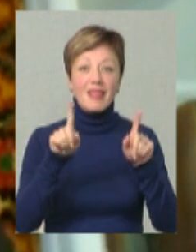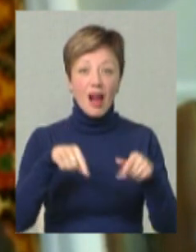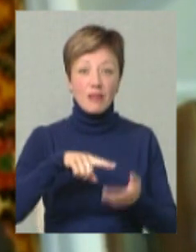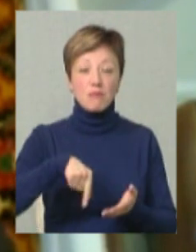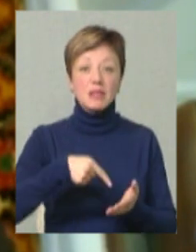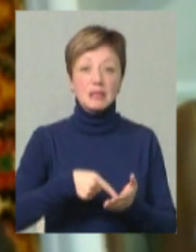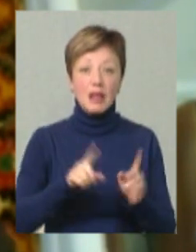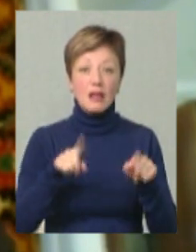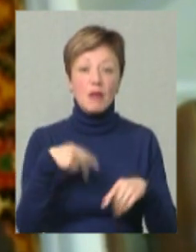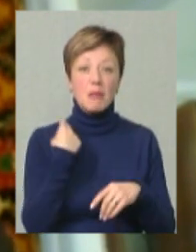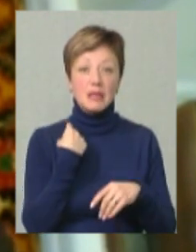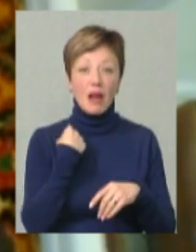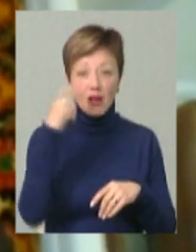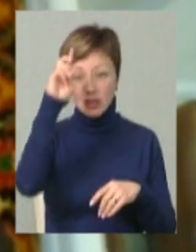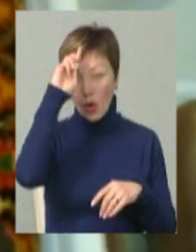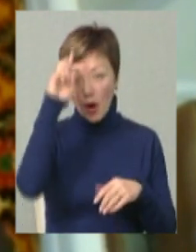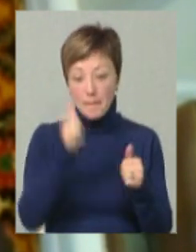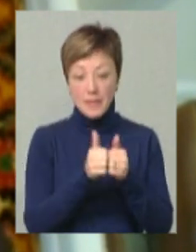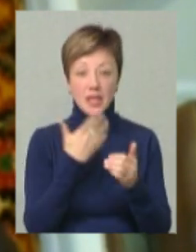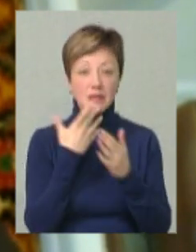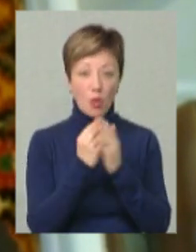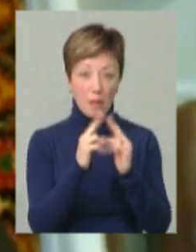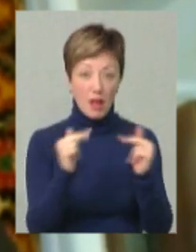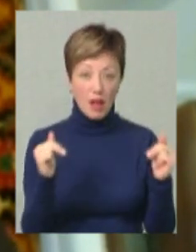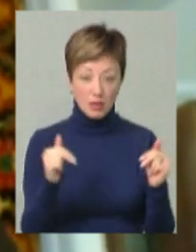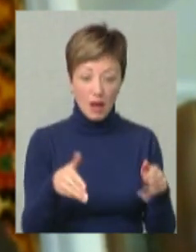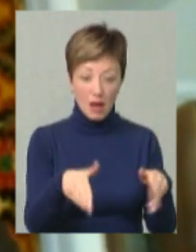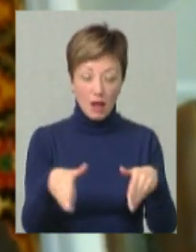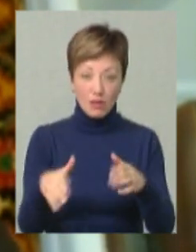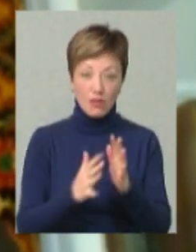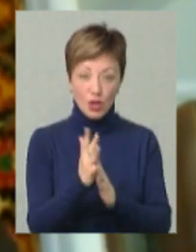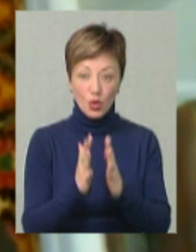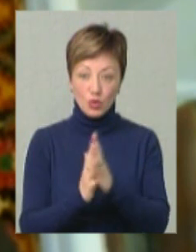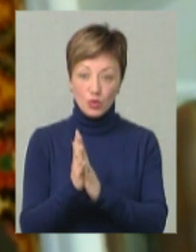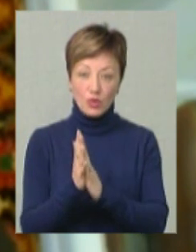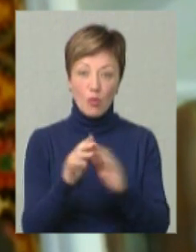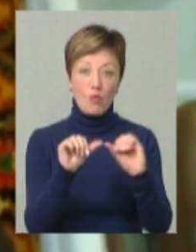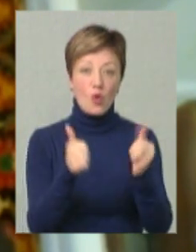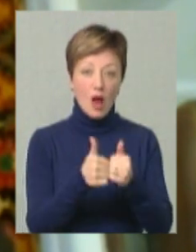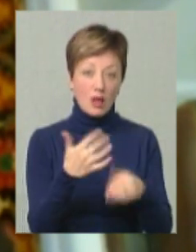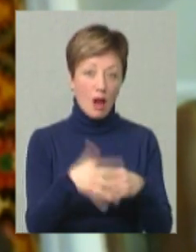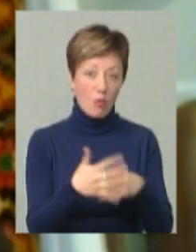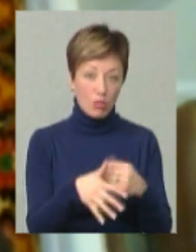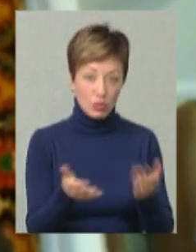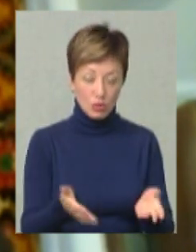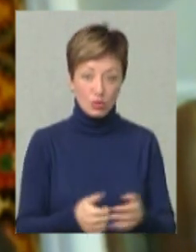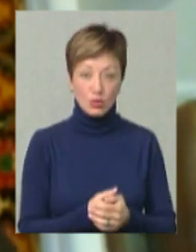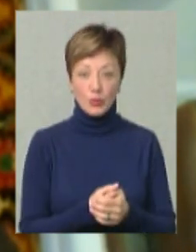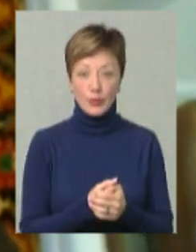містах, навіть британська королєва біля свого палацу розбила грядки, де вирощувала буряк і капусту.